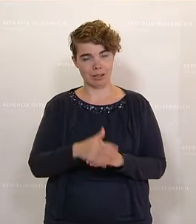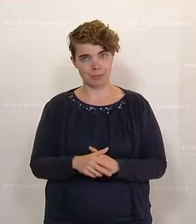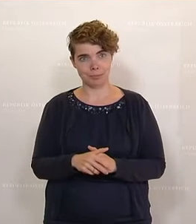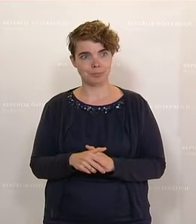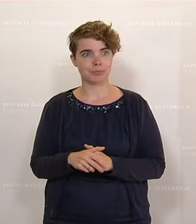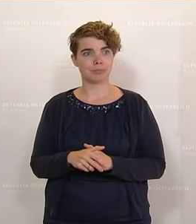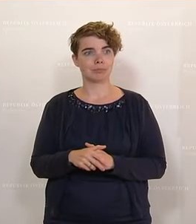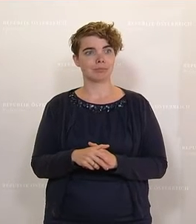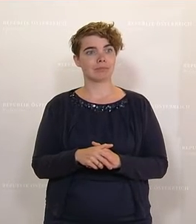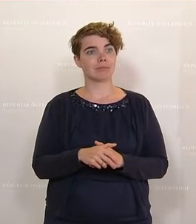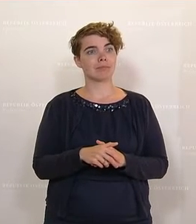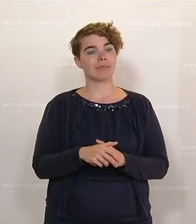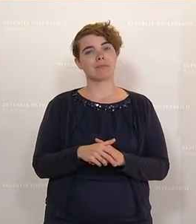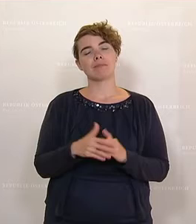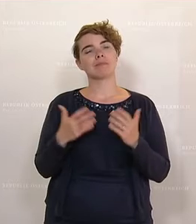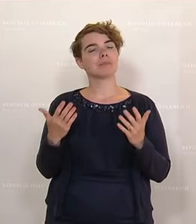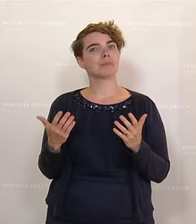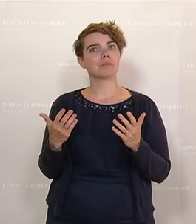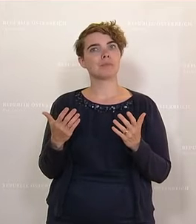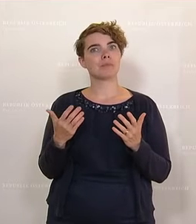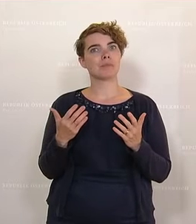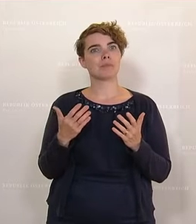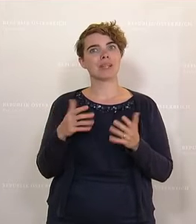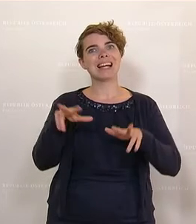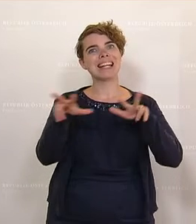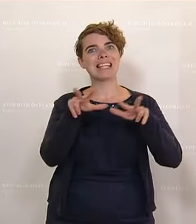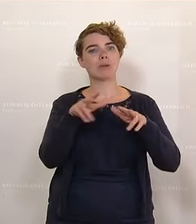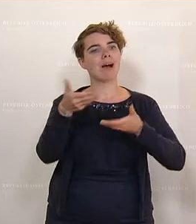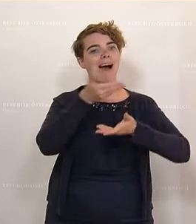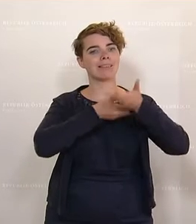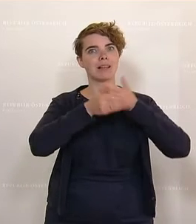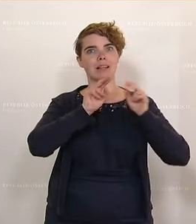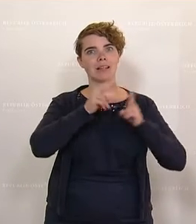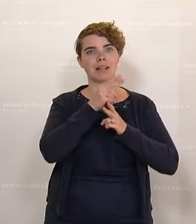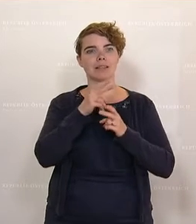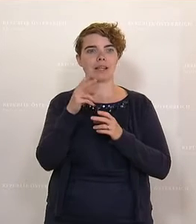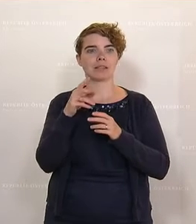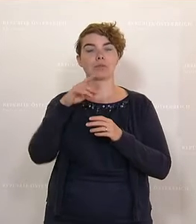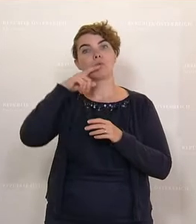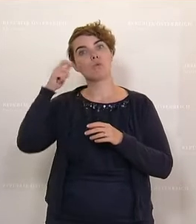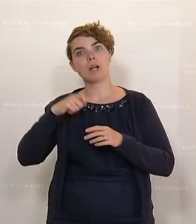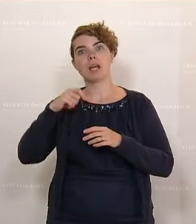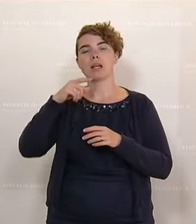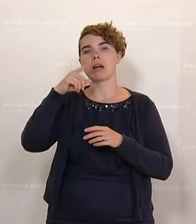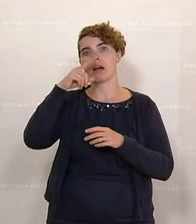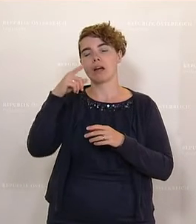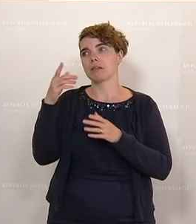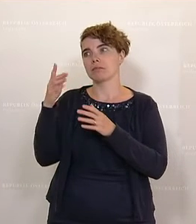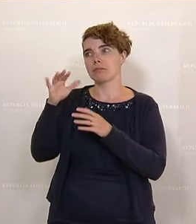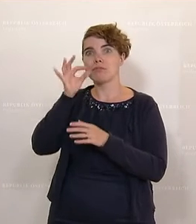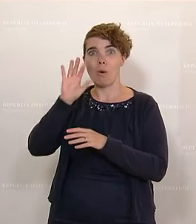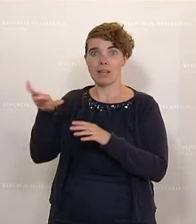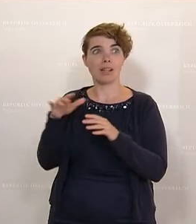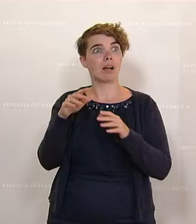dieser möchte ich auch grundsätzlich etwas sagen, weil daran, dass sie nicht handeln konnte, jetzt im Fall der ukrainischen Frauen und Kinder, ist sie selber schuld.